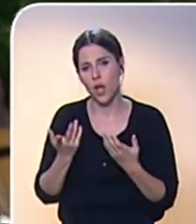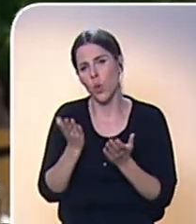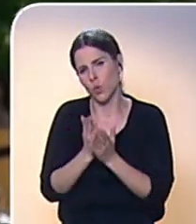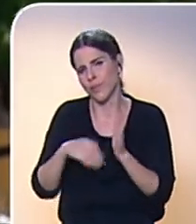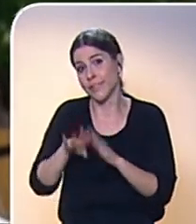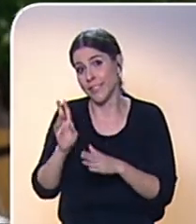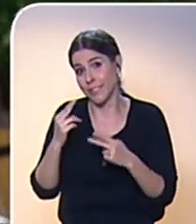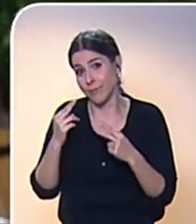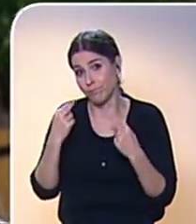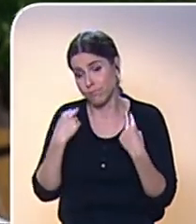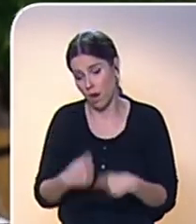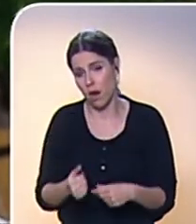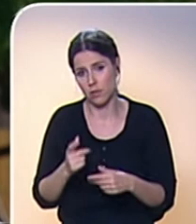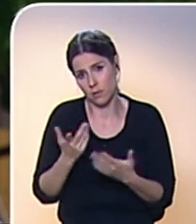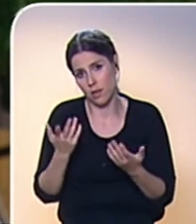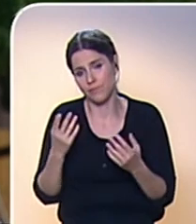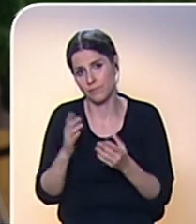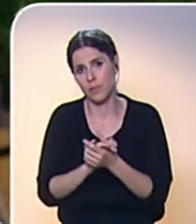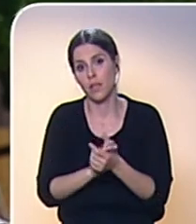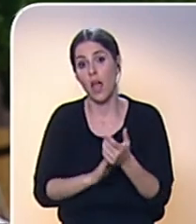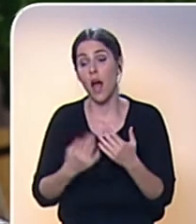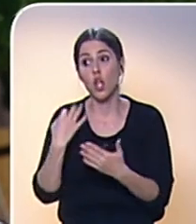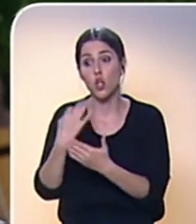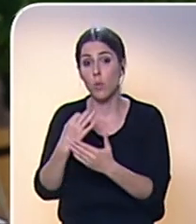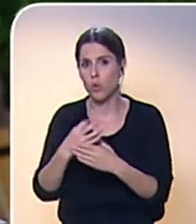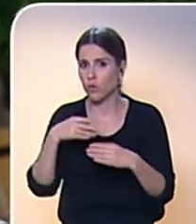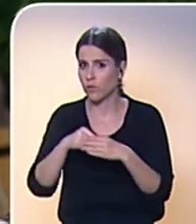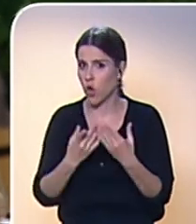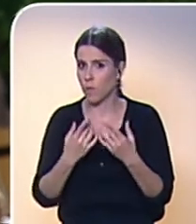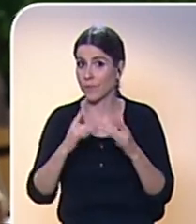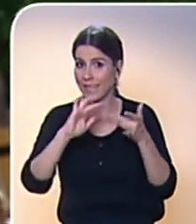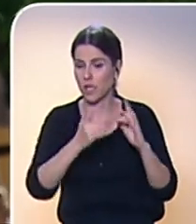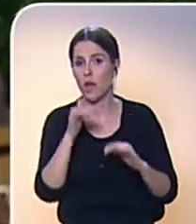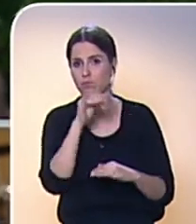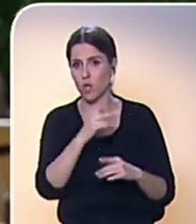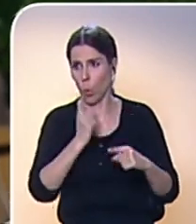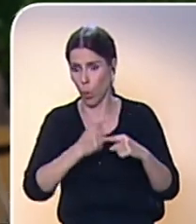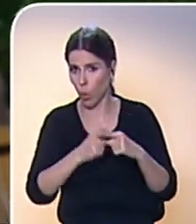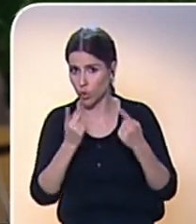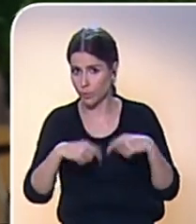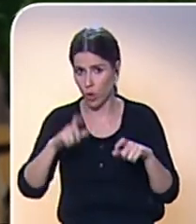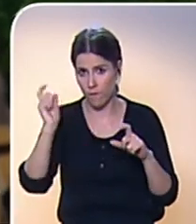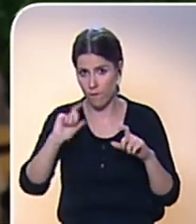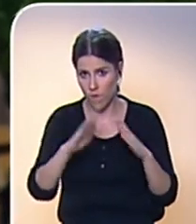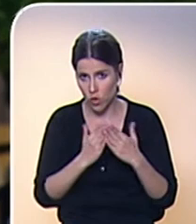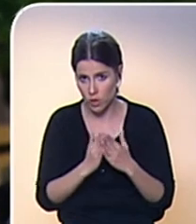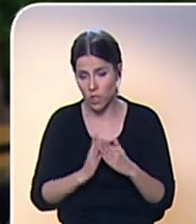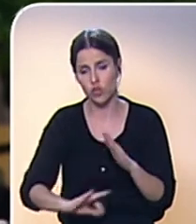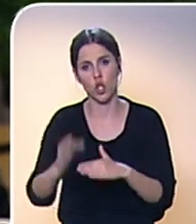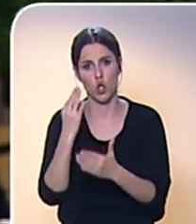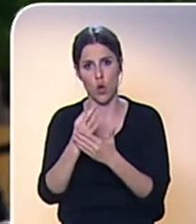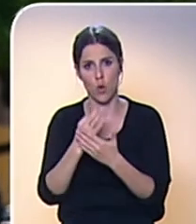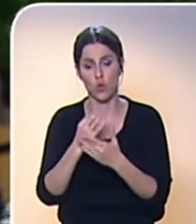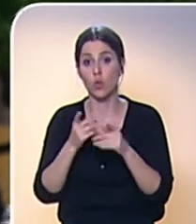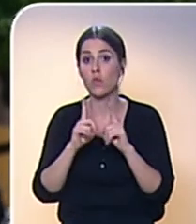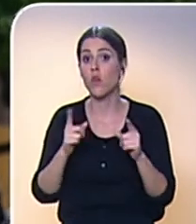doporučit přihlásit se na online školení, kde vlastně zákazníky v rámci webové